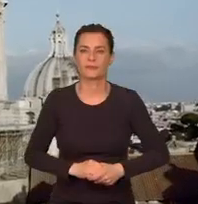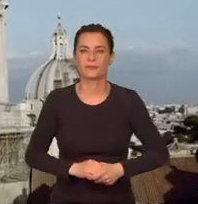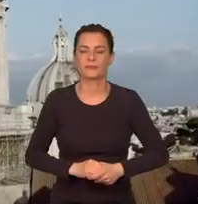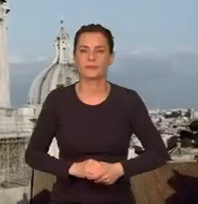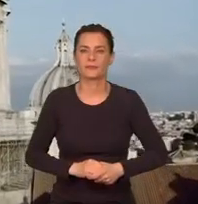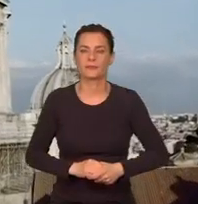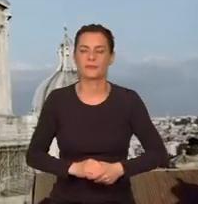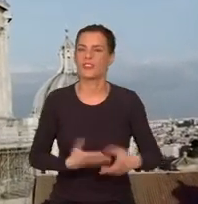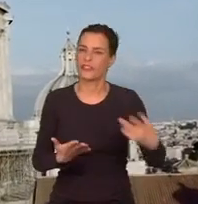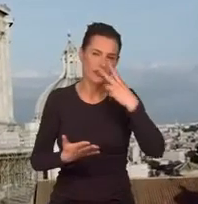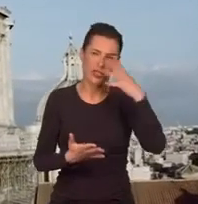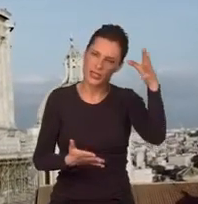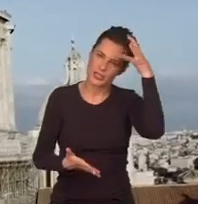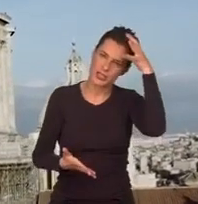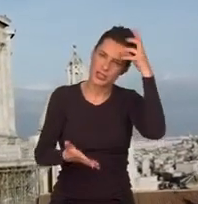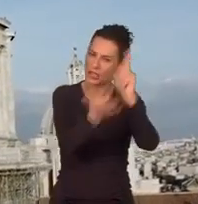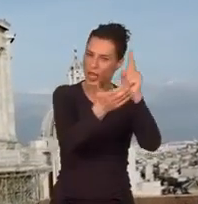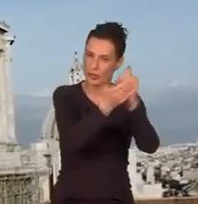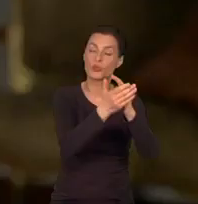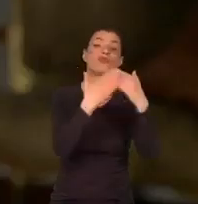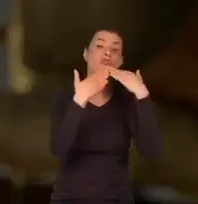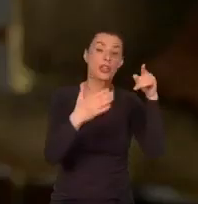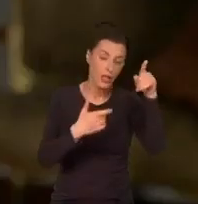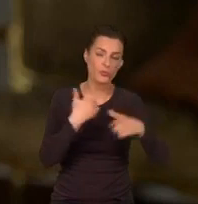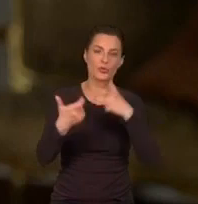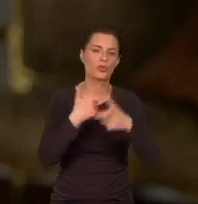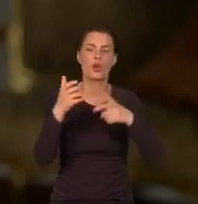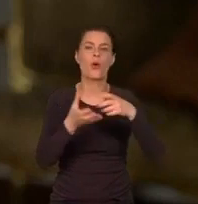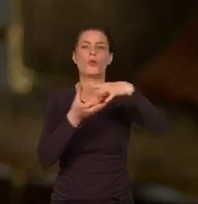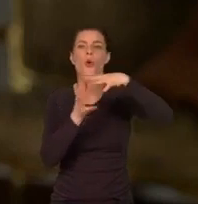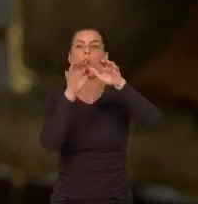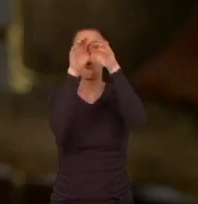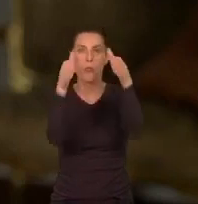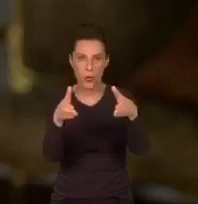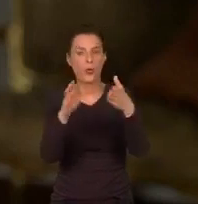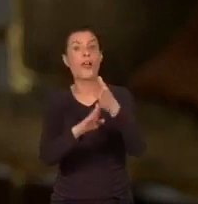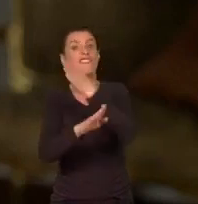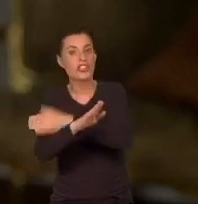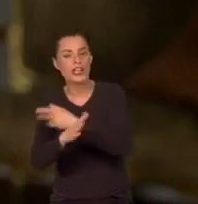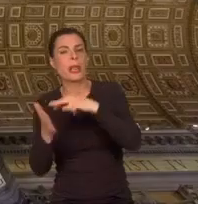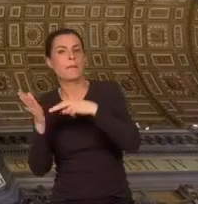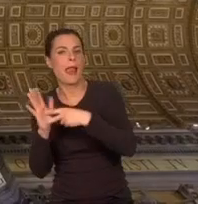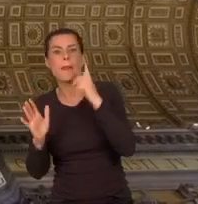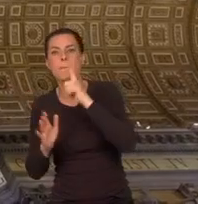Przebłysk geniuszu technicznego pozwolił mu zbudować kopułę wyższą niż planował Michał Anioł.